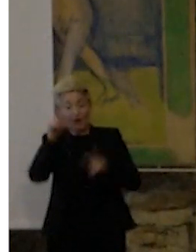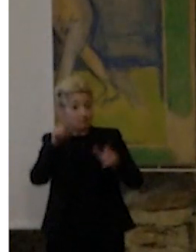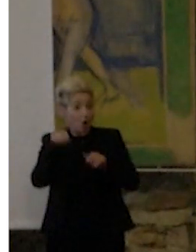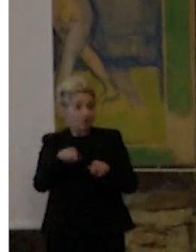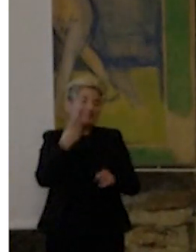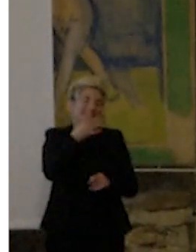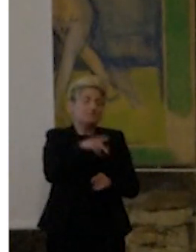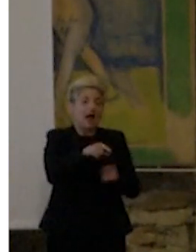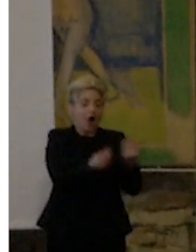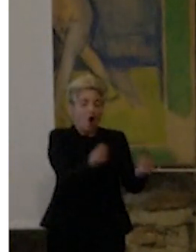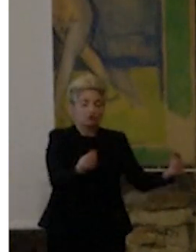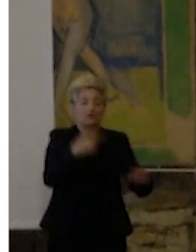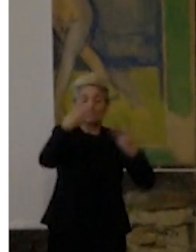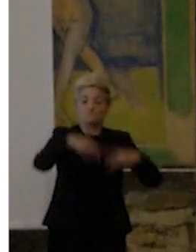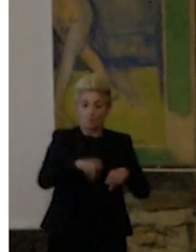un avanti.